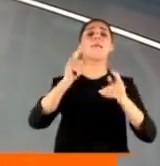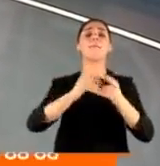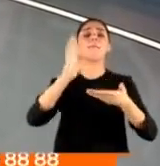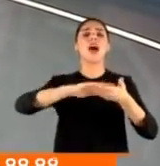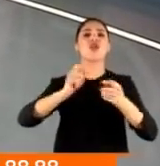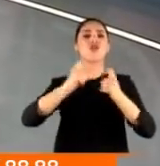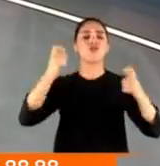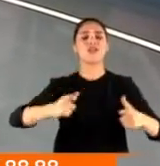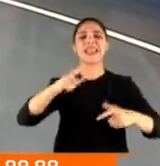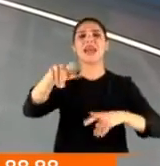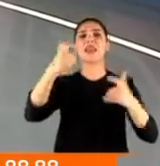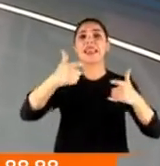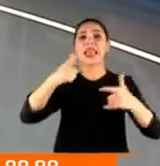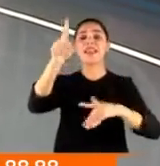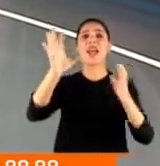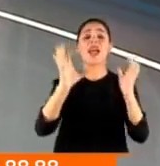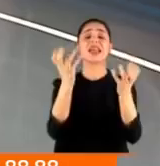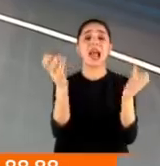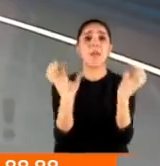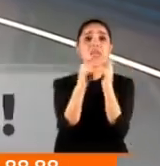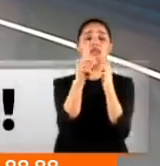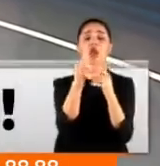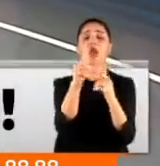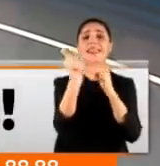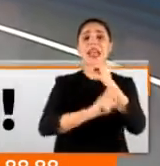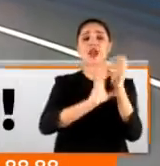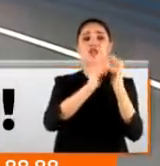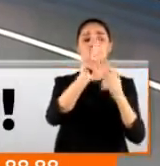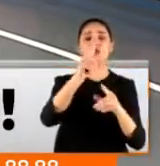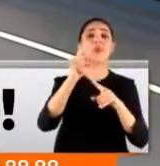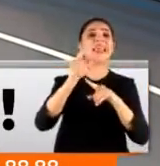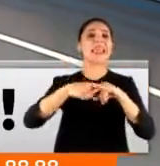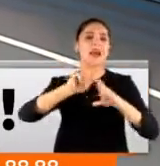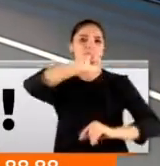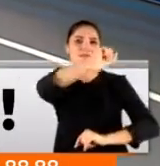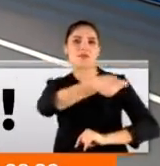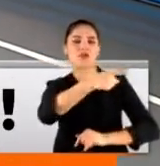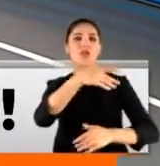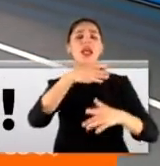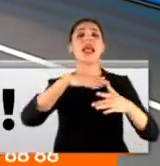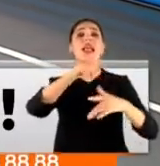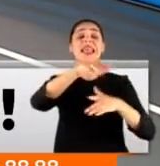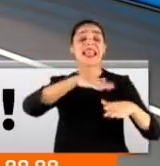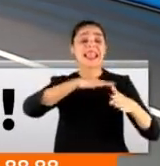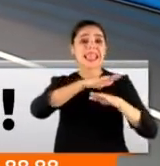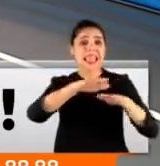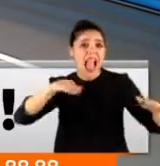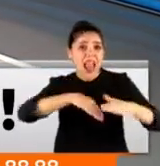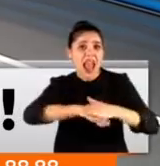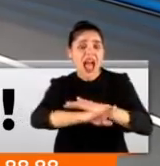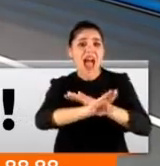bölgesine saldırmaya hazırlanan kalabalık bir terörist grup İHA'lar tarafından tespit edildi. Yer altından tünel kazarak